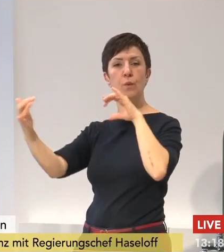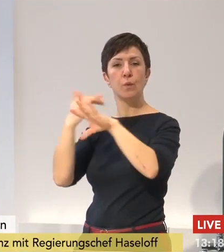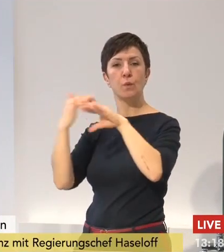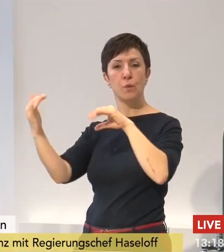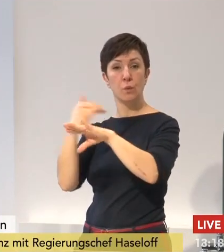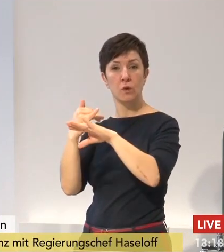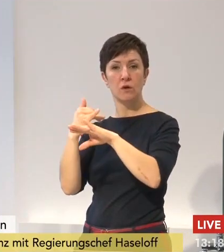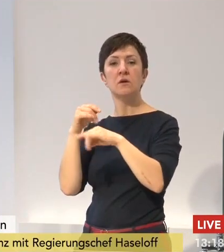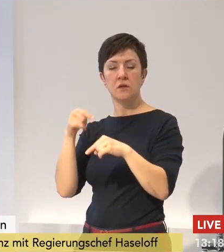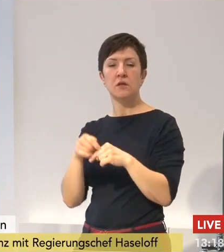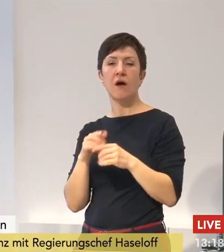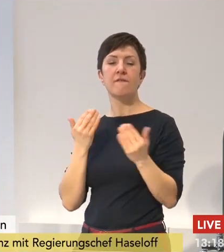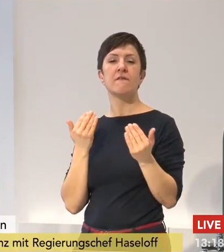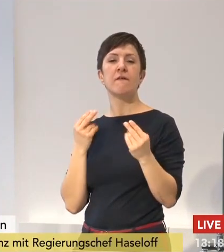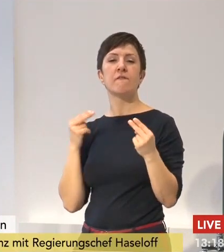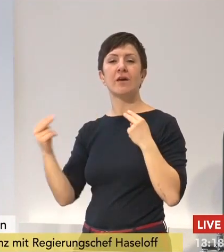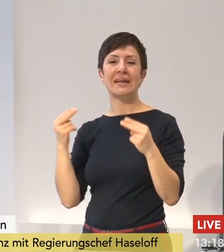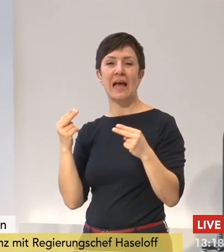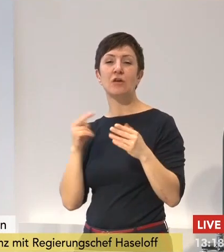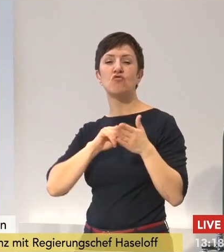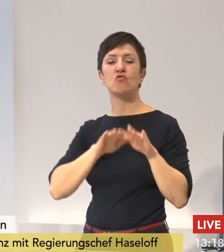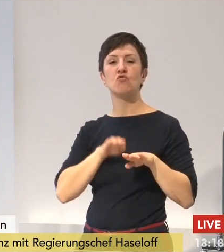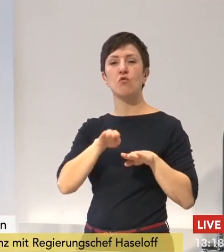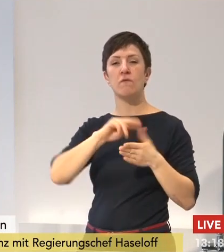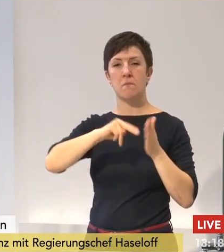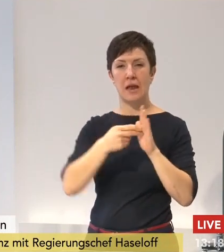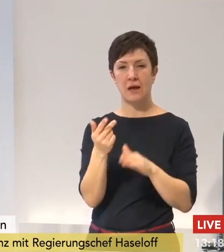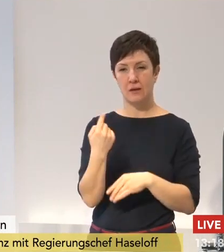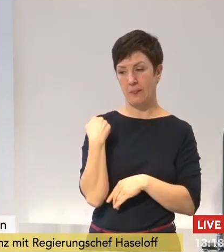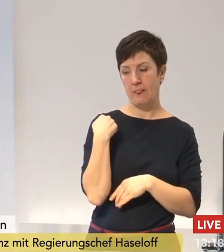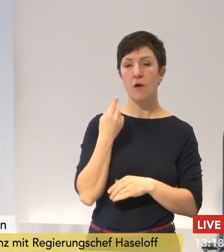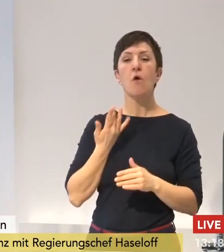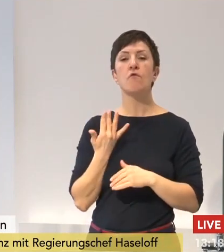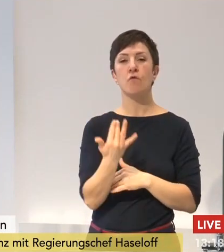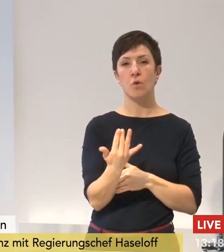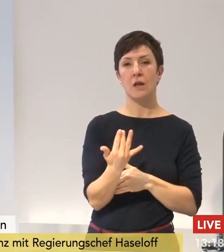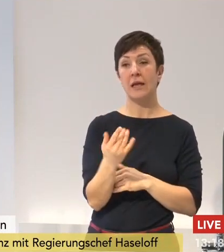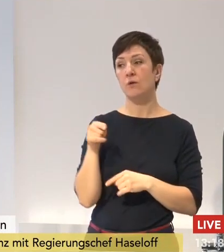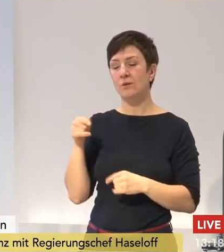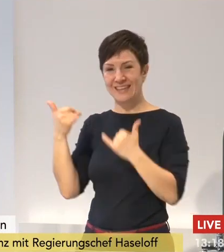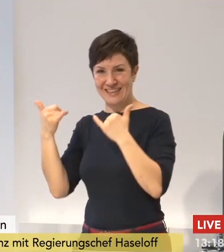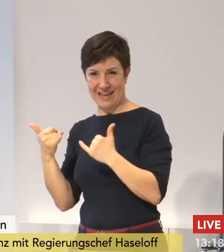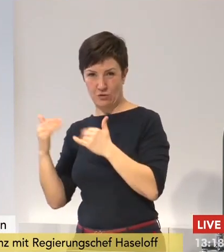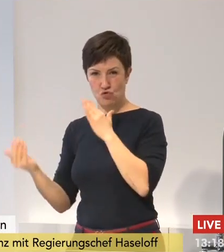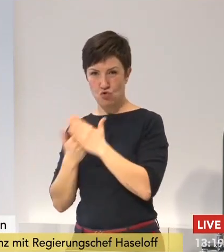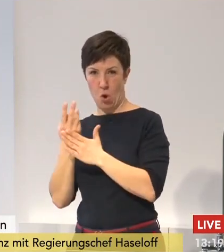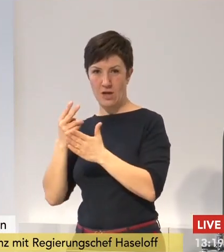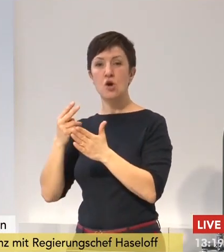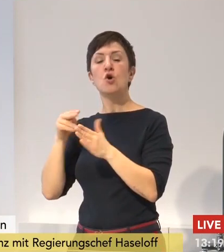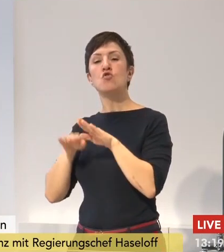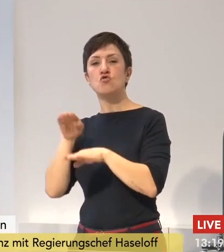Zusätzlich zu anderen Maßnahmen kommt der Innenraumlufthygiene hierbei eine große Bedeutung beim Infektionsschutz zu. Wir haben uns dazu